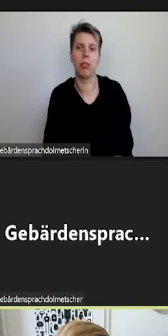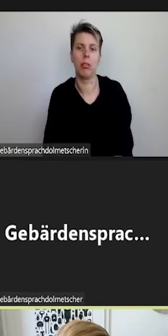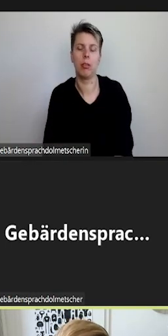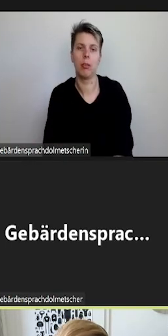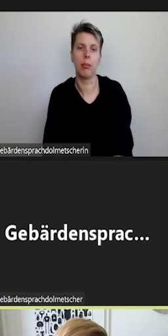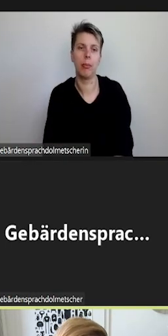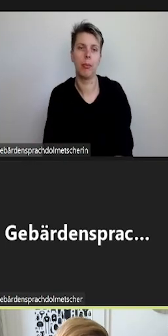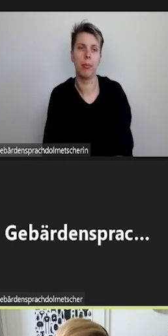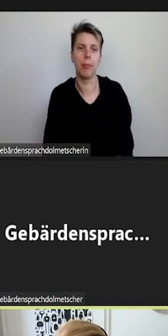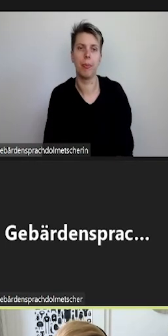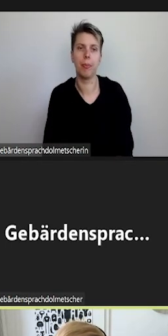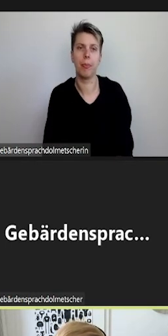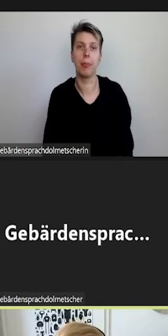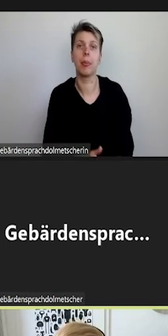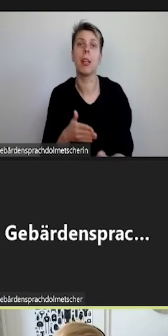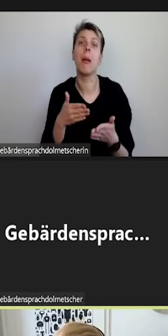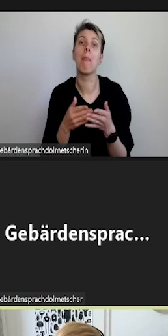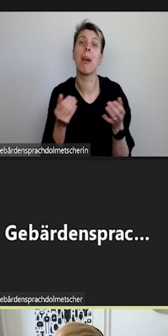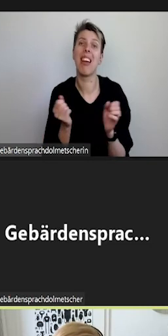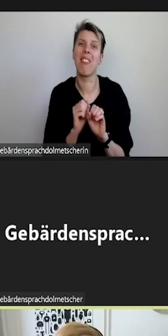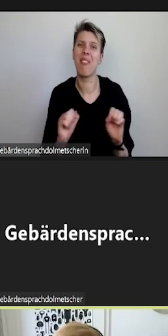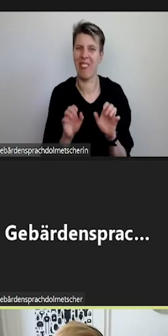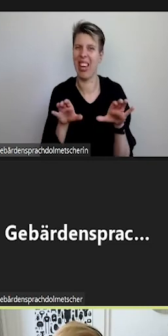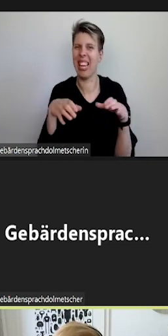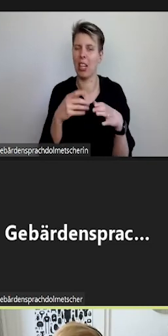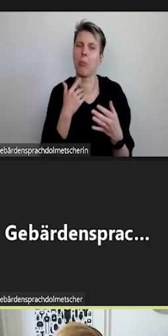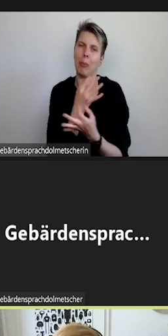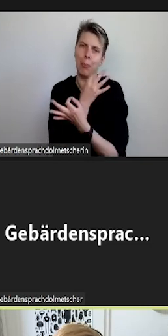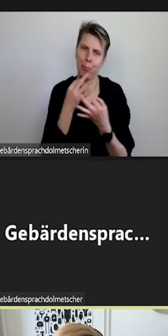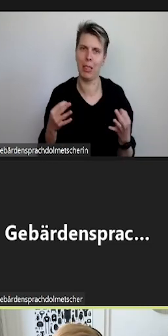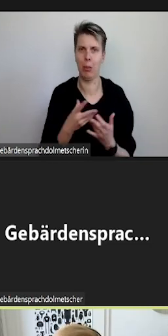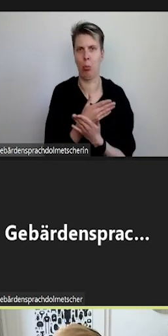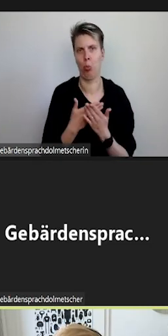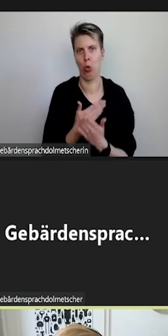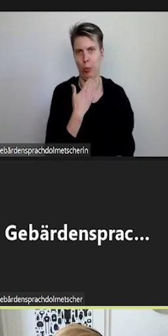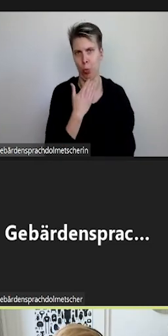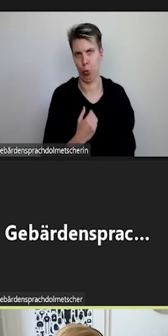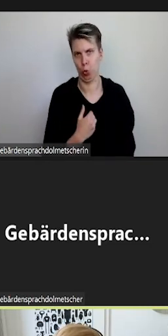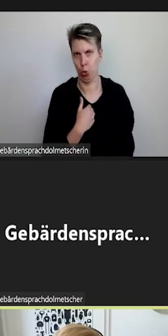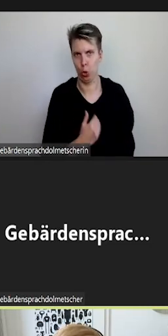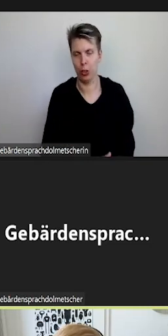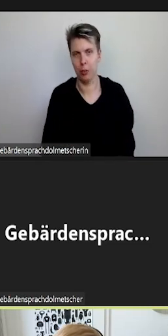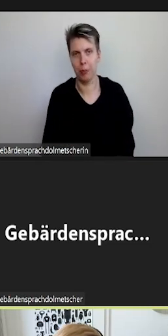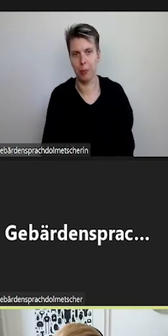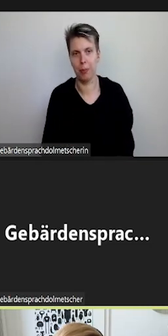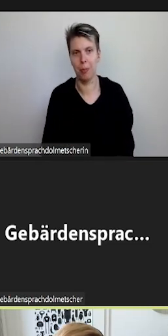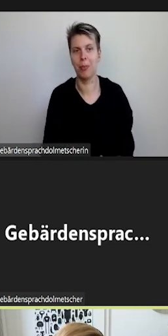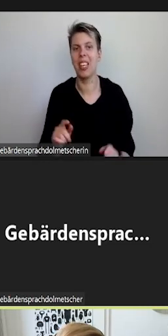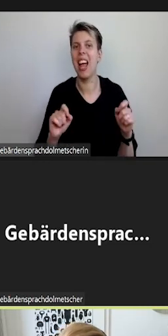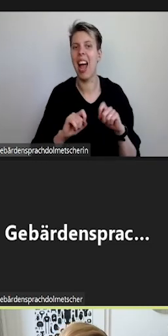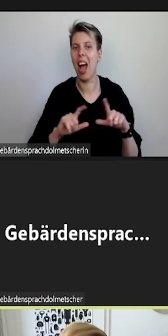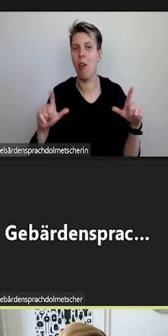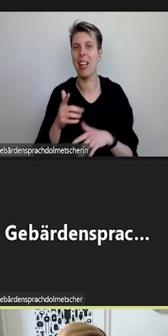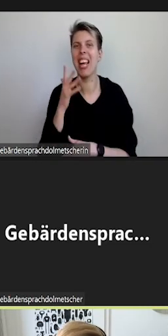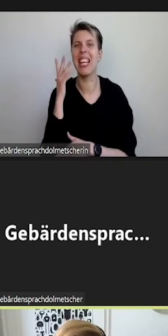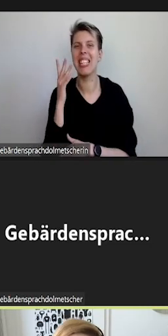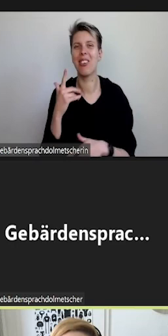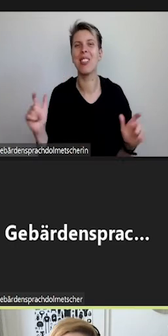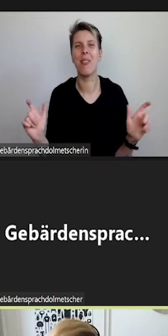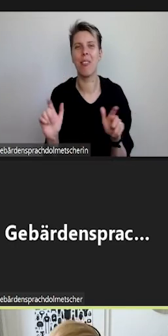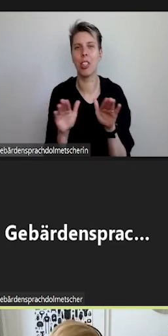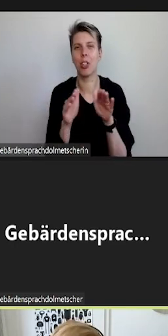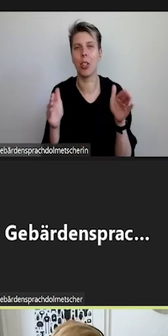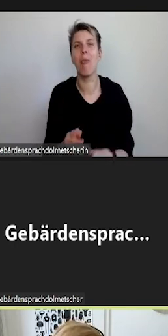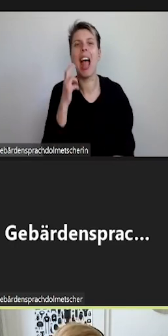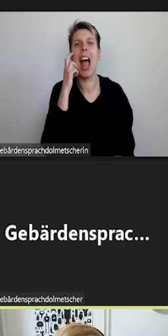Die Kategorie Barrierefreiheit mag ich ein wenig genauer beschreiben. Hier aufgerufen habe ich eine Abbildung des Tagungs und Veranstaltungshauses